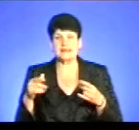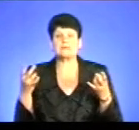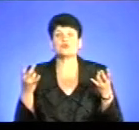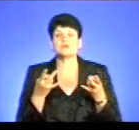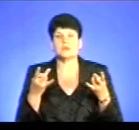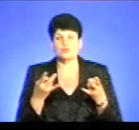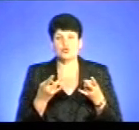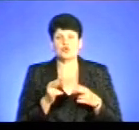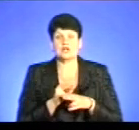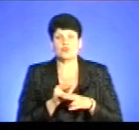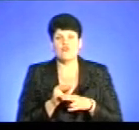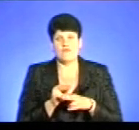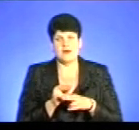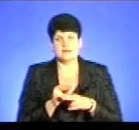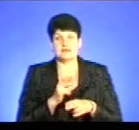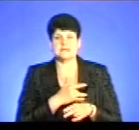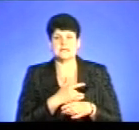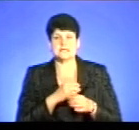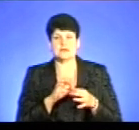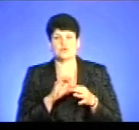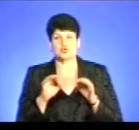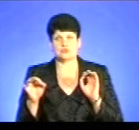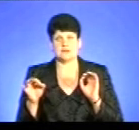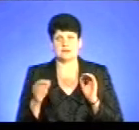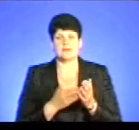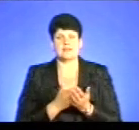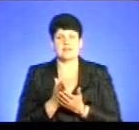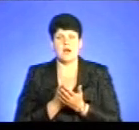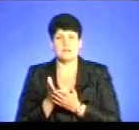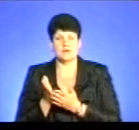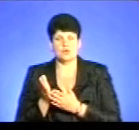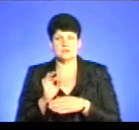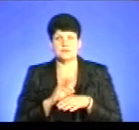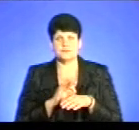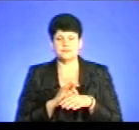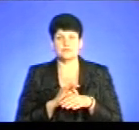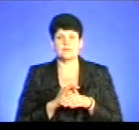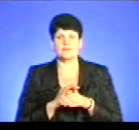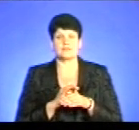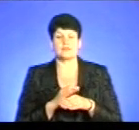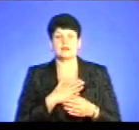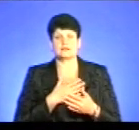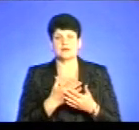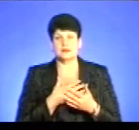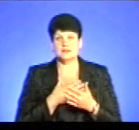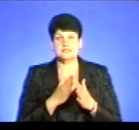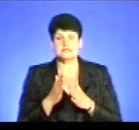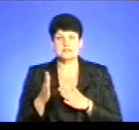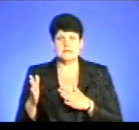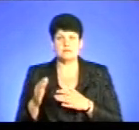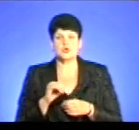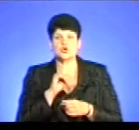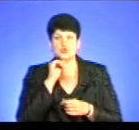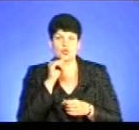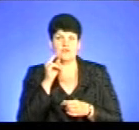саме лікування серцево-судинній напрямок, захворювання дихальної системи, нецюкровий